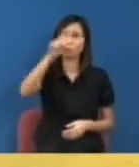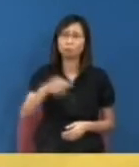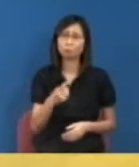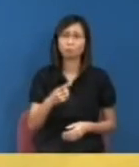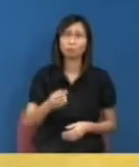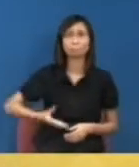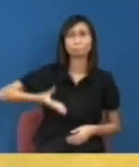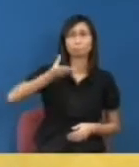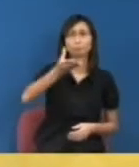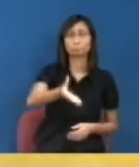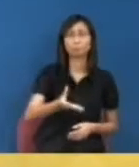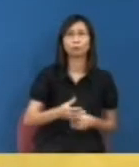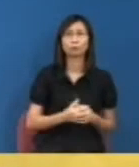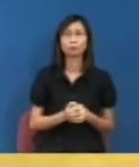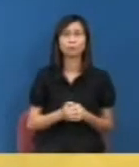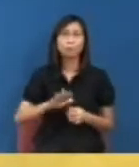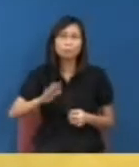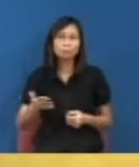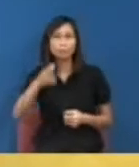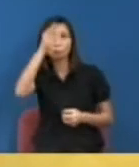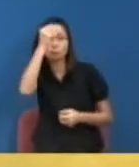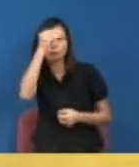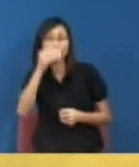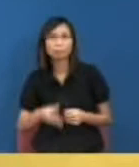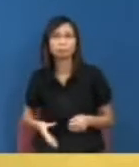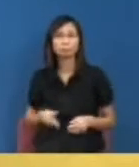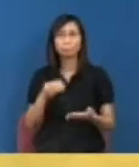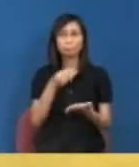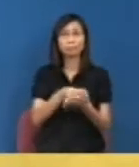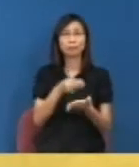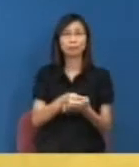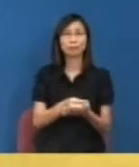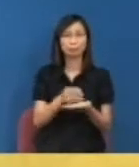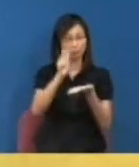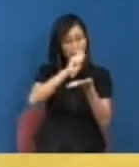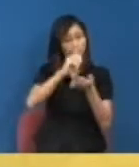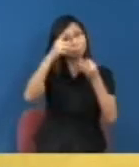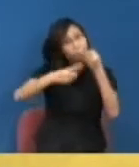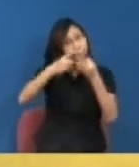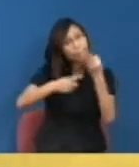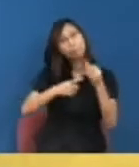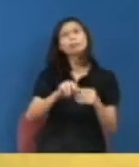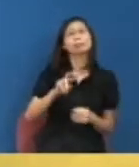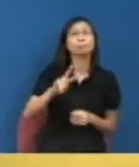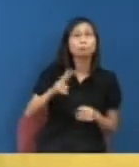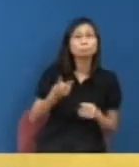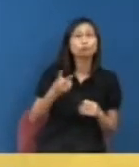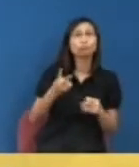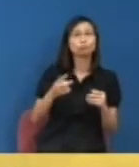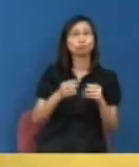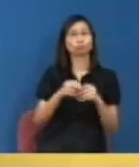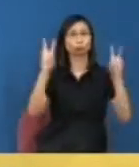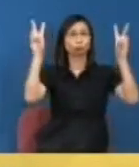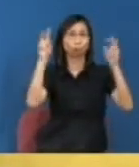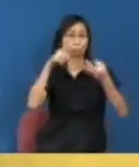可能其實學者所需要賣的東西不是研究而是他的名字和他的名字令到商業機構的研究可以